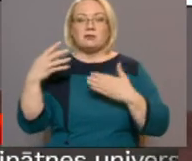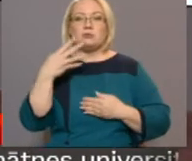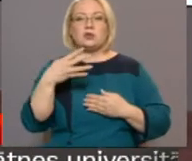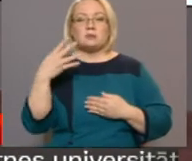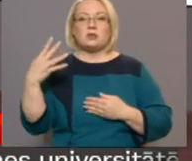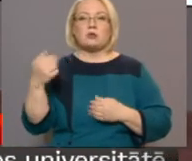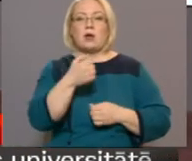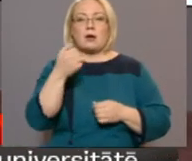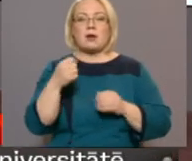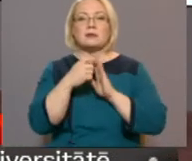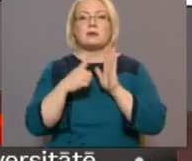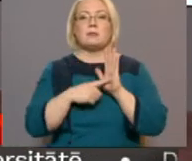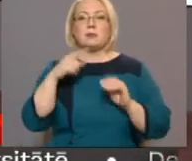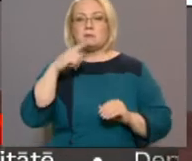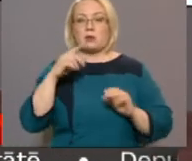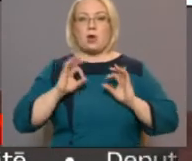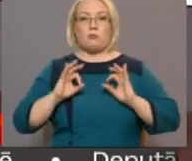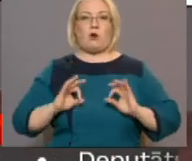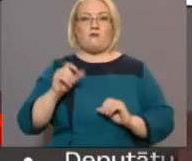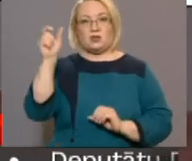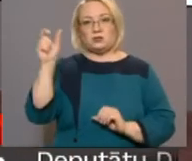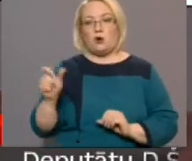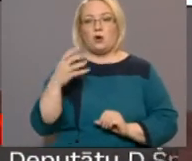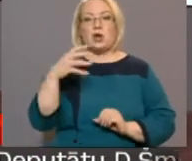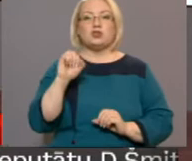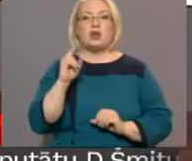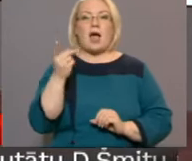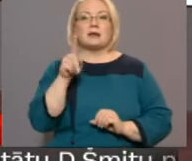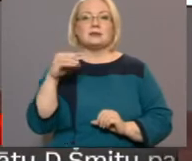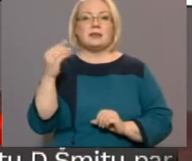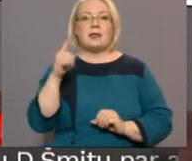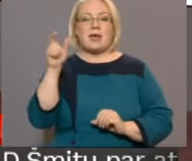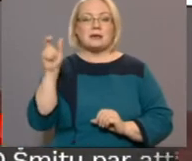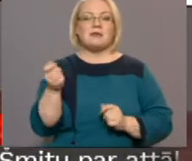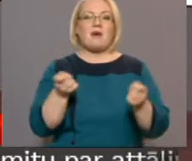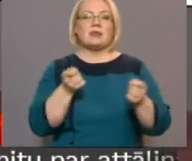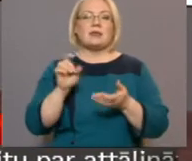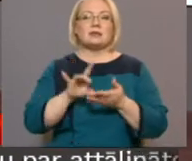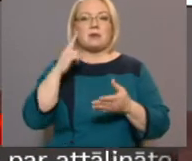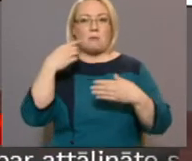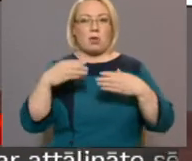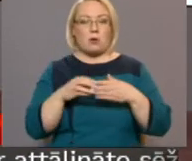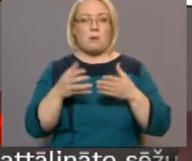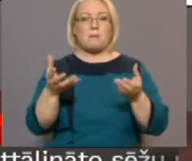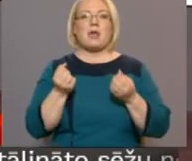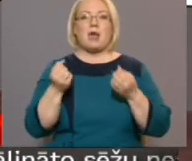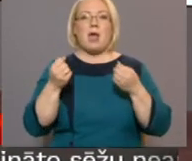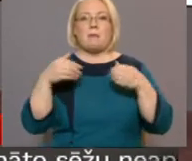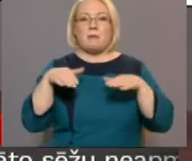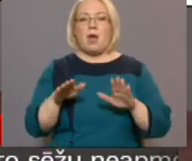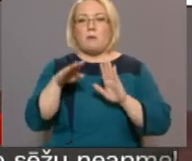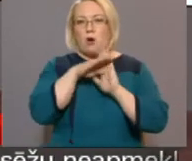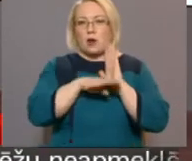gada 17. martā profesora Konstantīna Čakstes vadītā Latvijas centrālā padome pieņēma memorandu, kurā